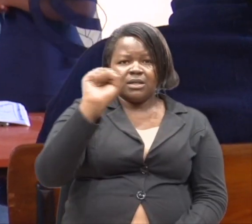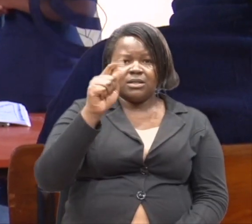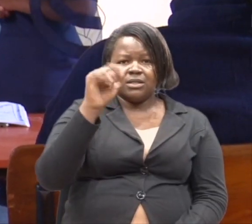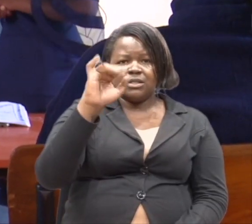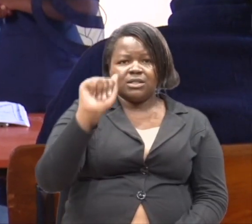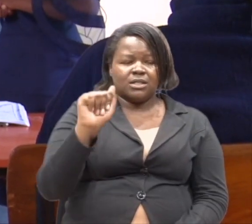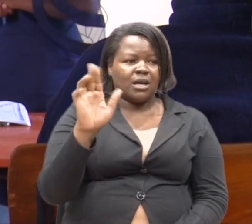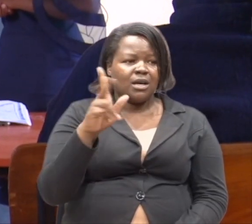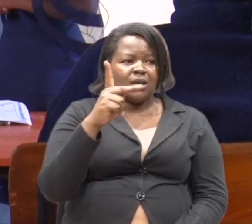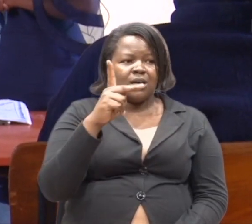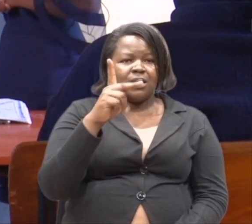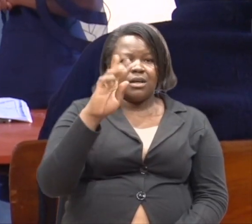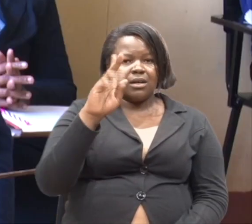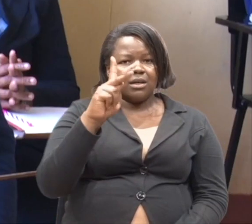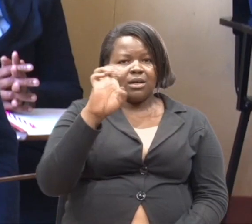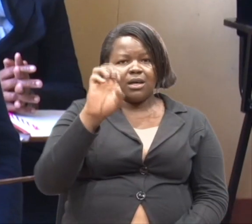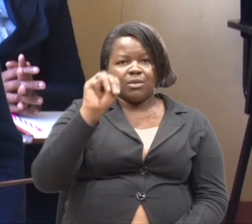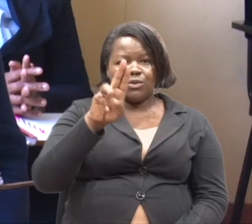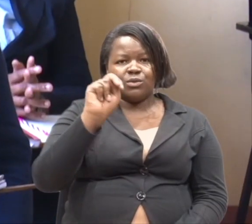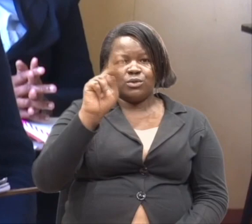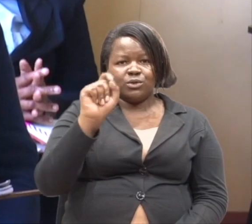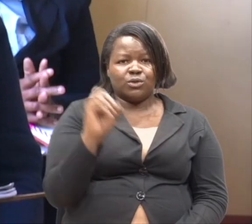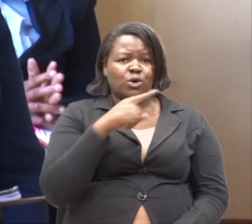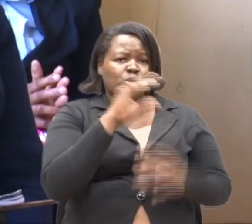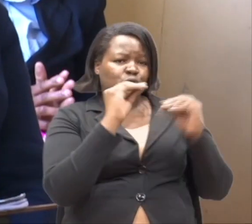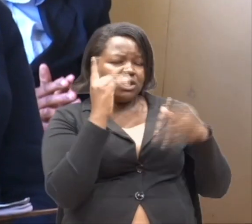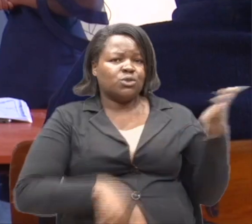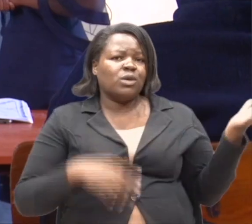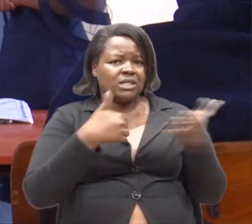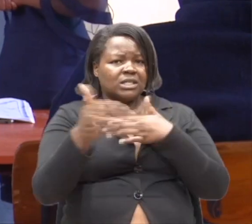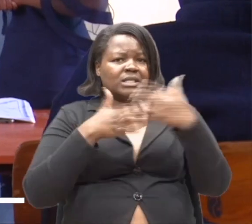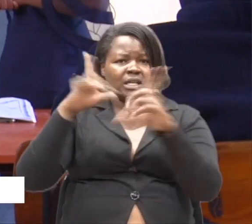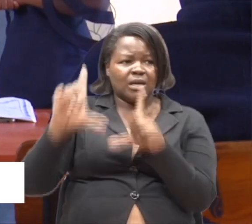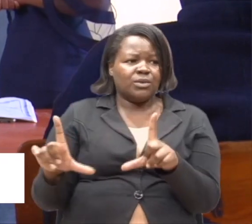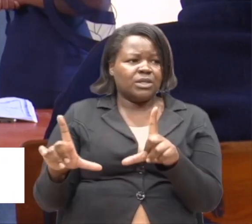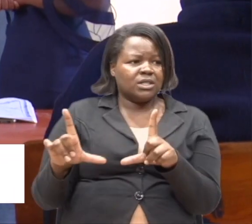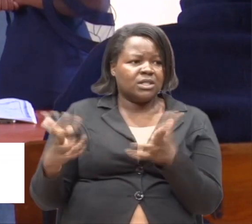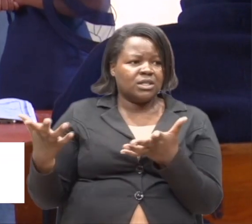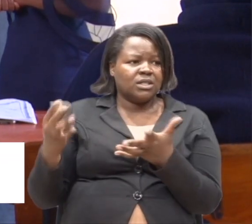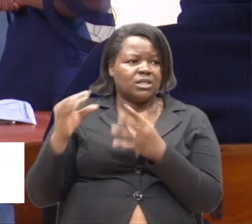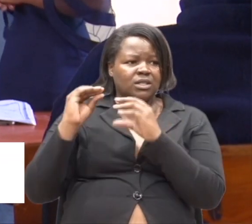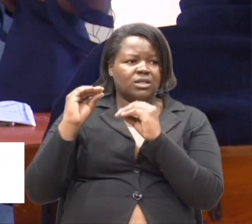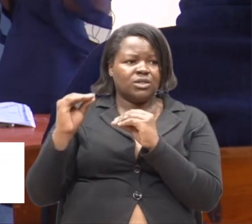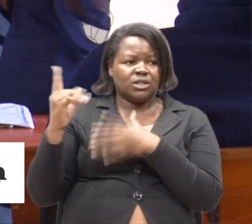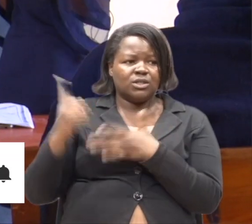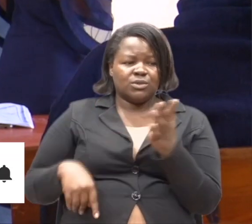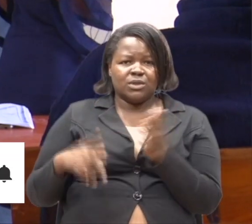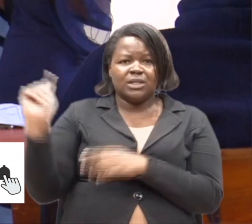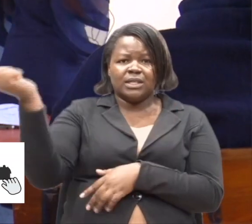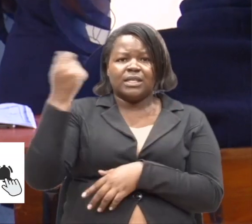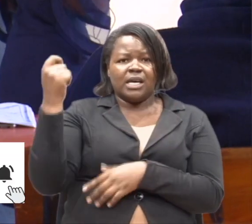Nyabuto. You teach them the sign language? Yeah, yeah. Which sign language is KSL, ASL?